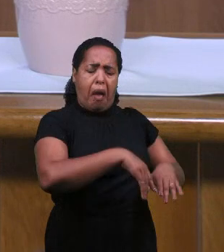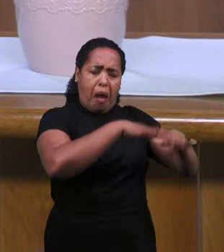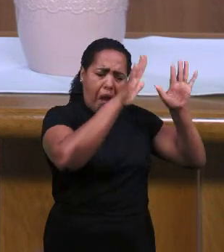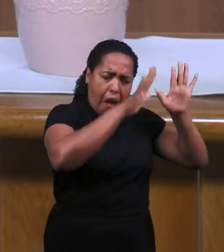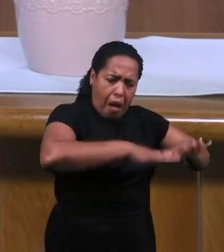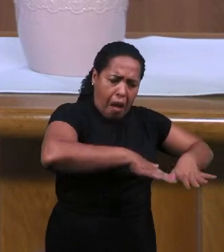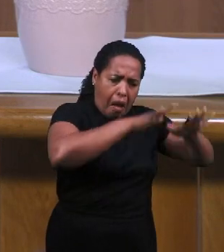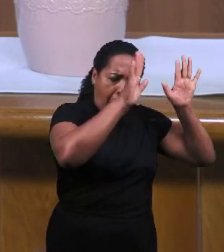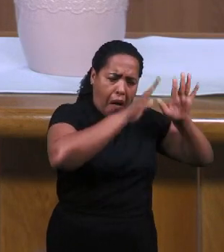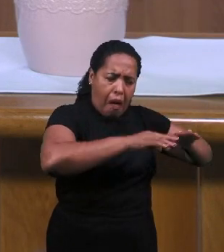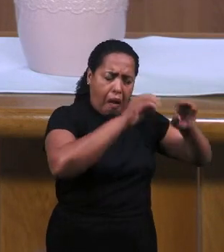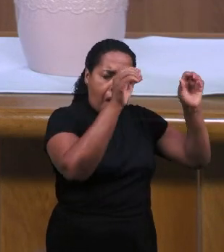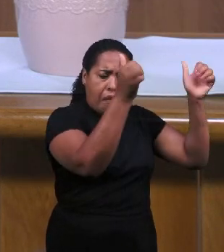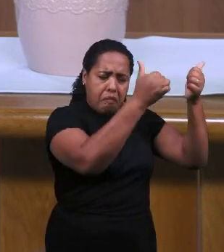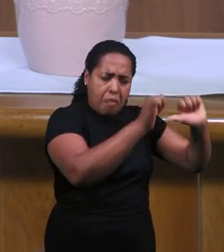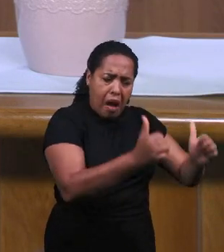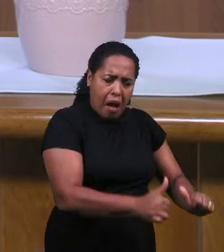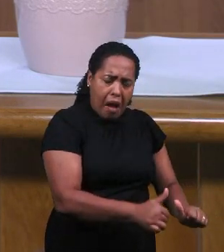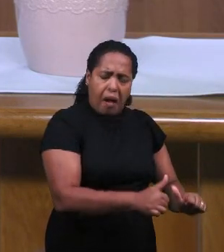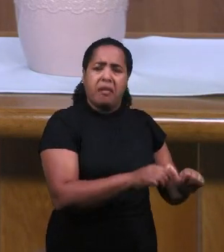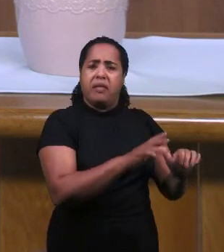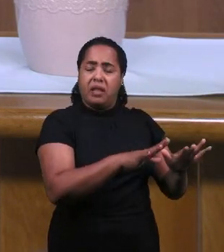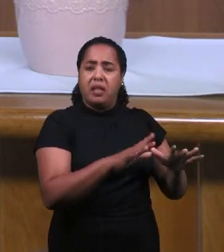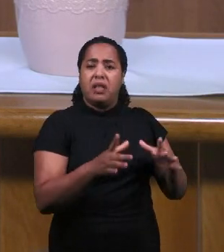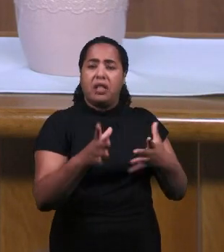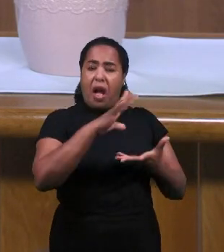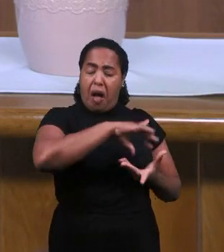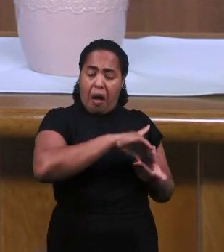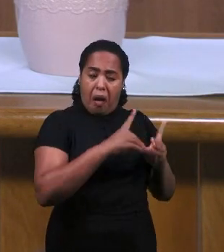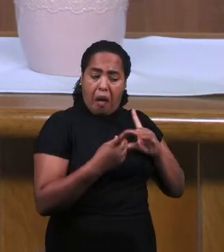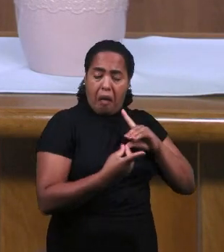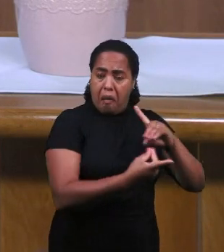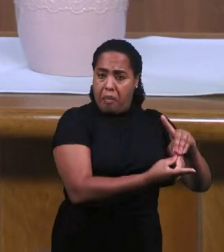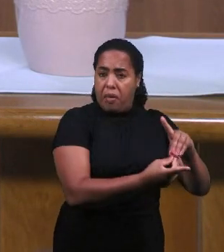Эдолопоклонницей Она жила Ересью